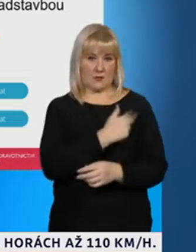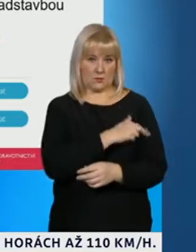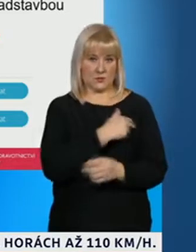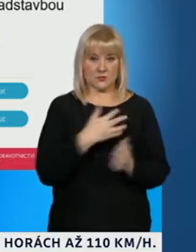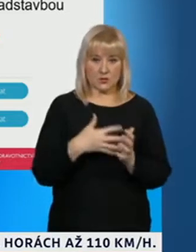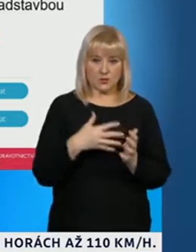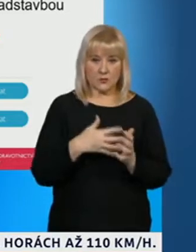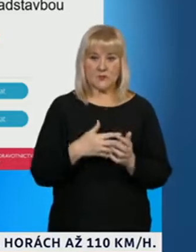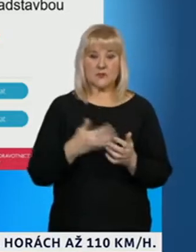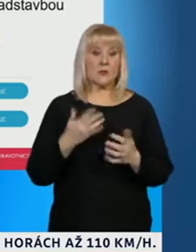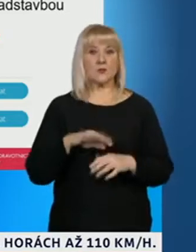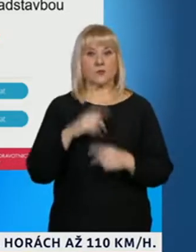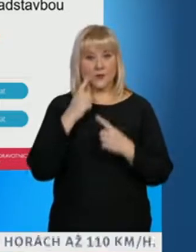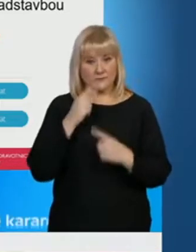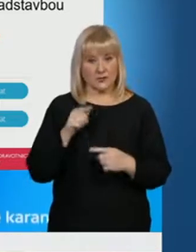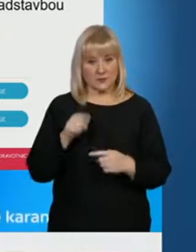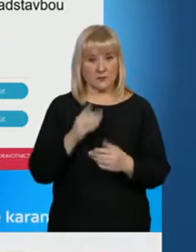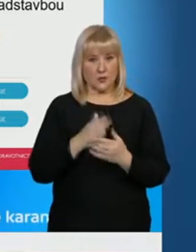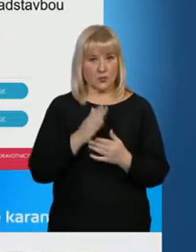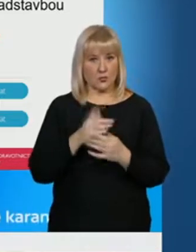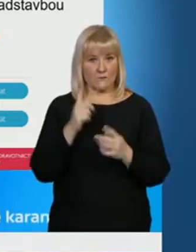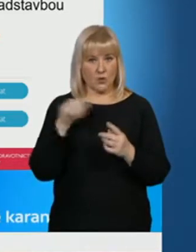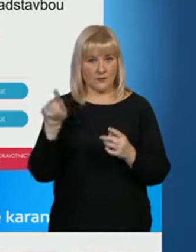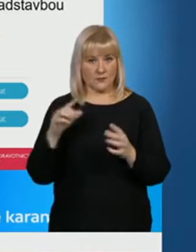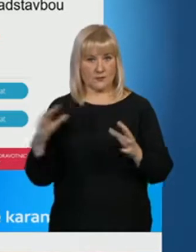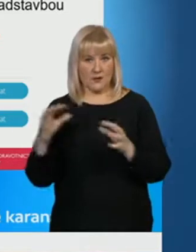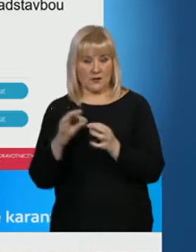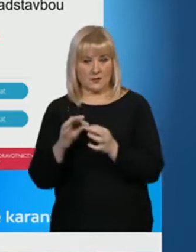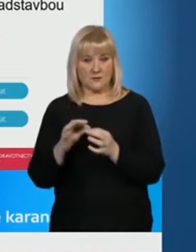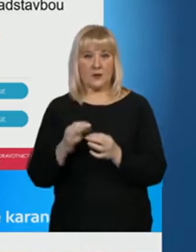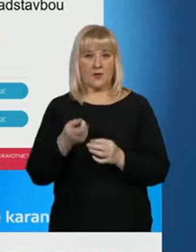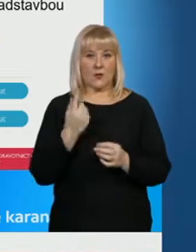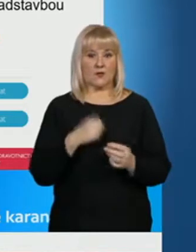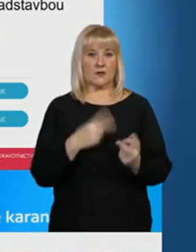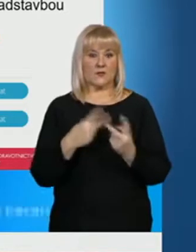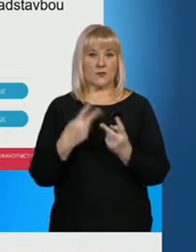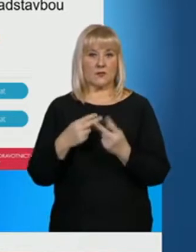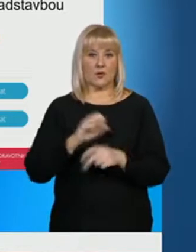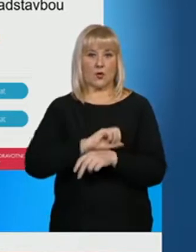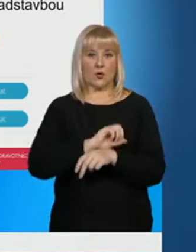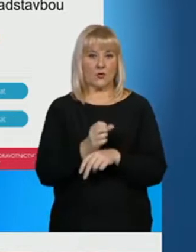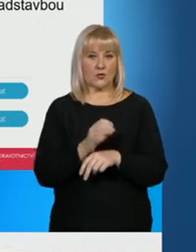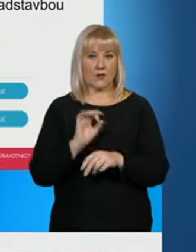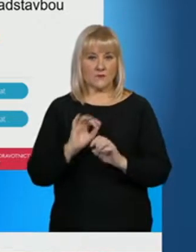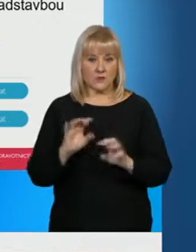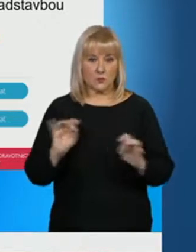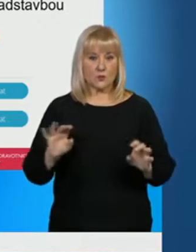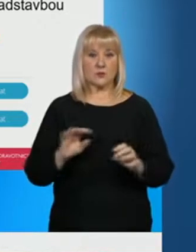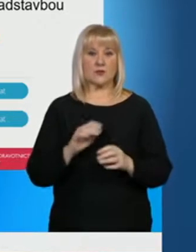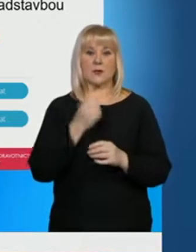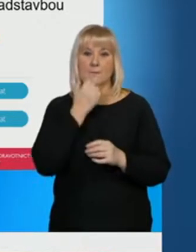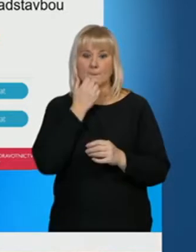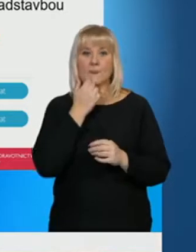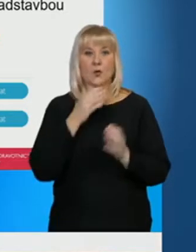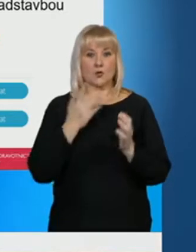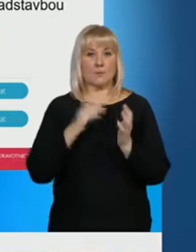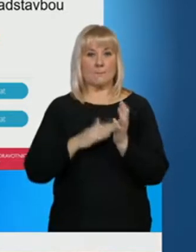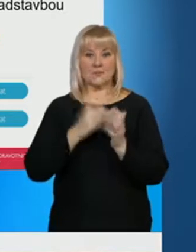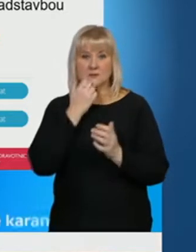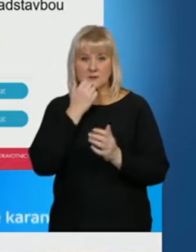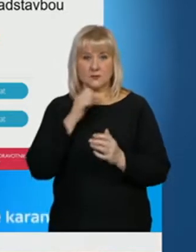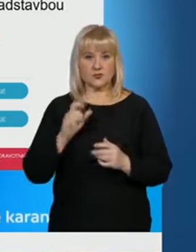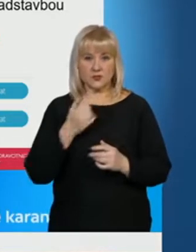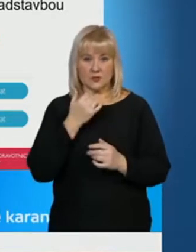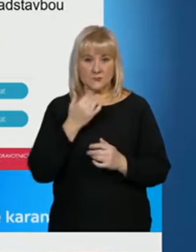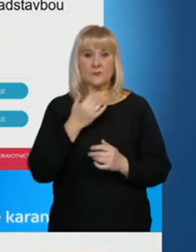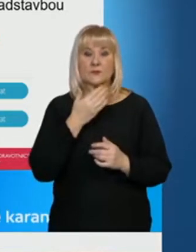podíváte přes tento odkaz z webu koronavirus.mz.czr, tak se dostanete na jednotlivé odběrevé